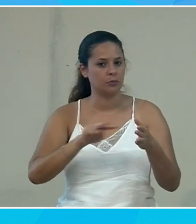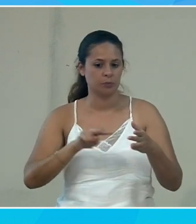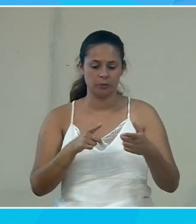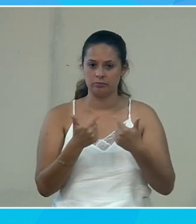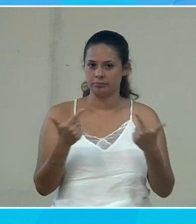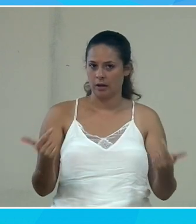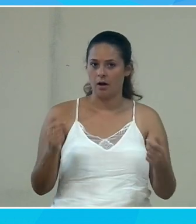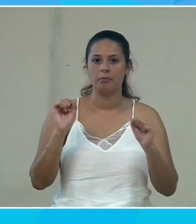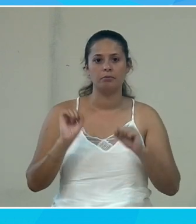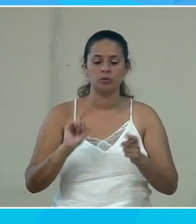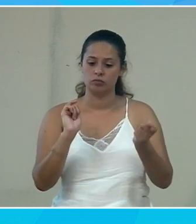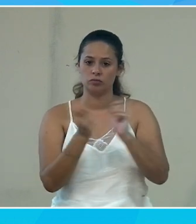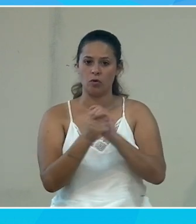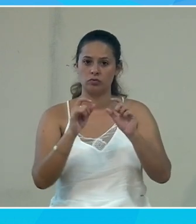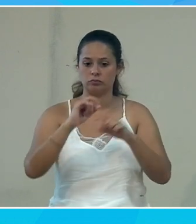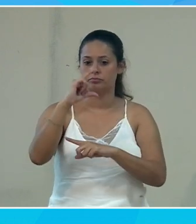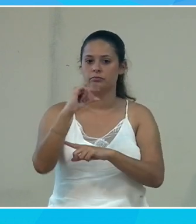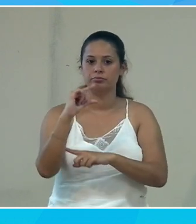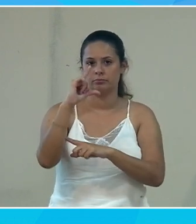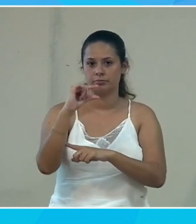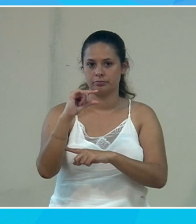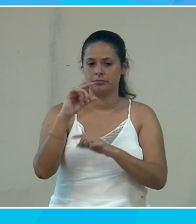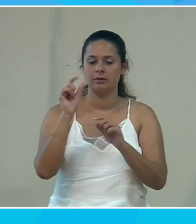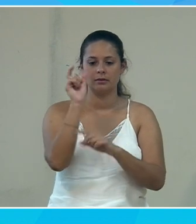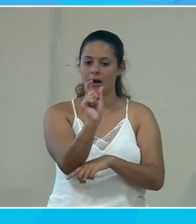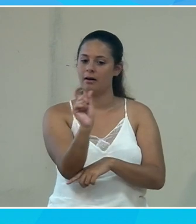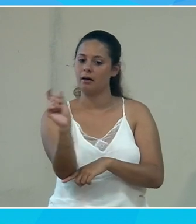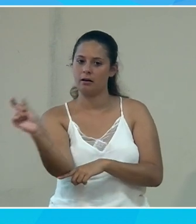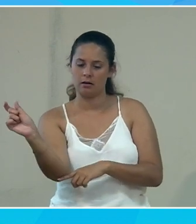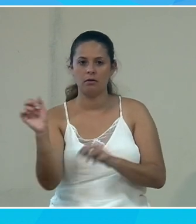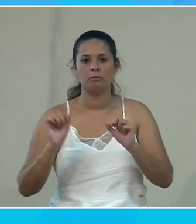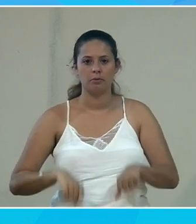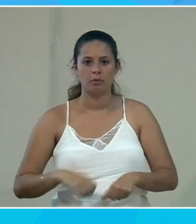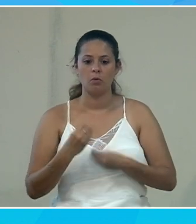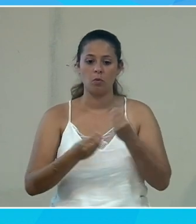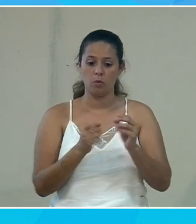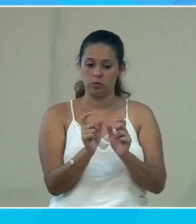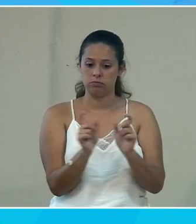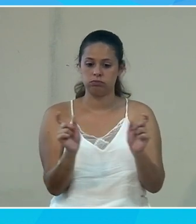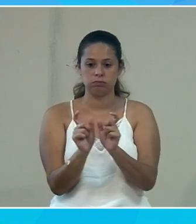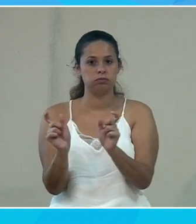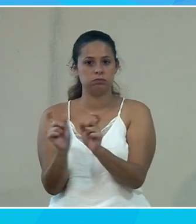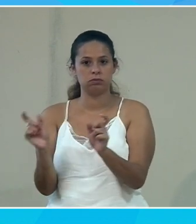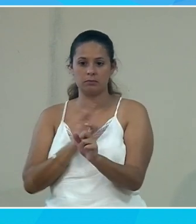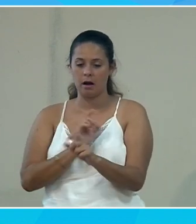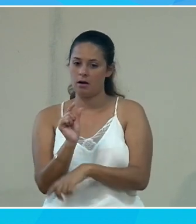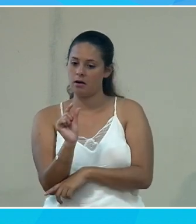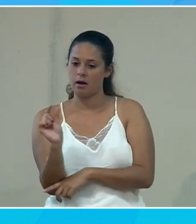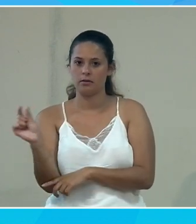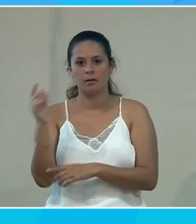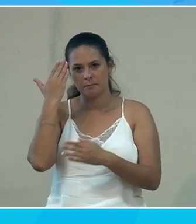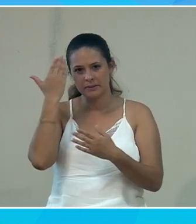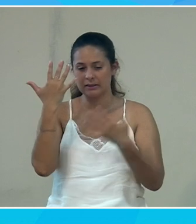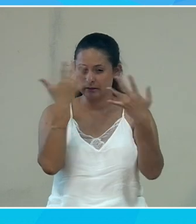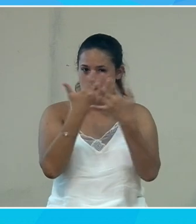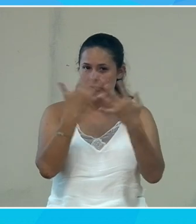je vais pouvoir changer la taille des caractères ou l'espacement entre les caractères parce que les personnes disent ont